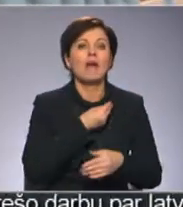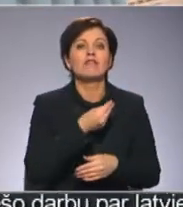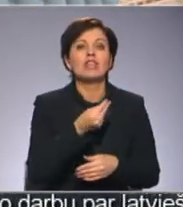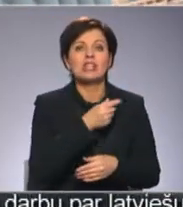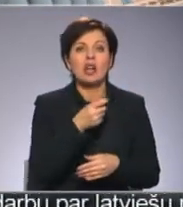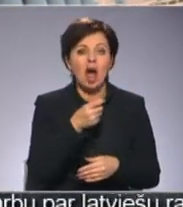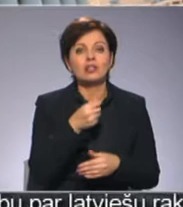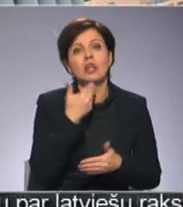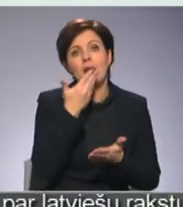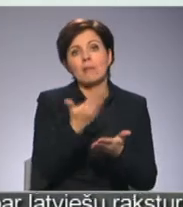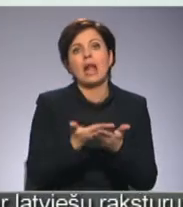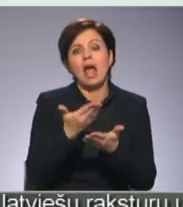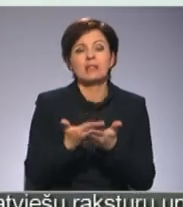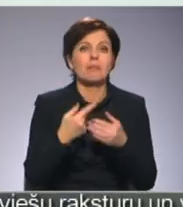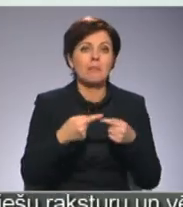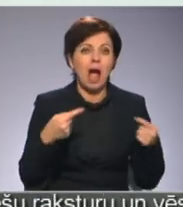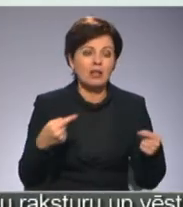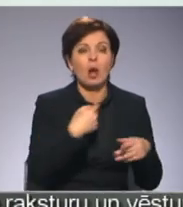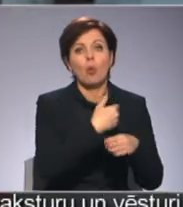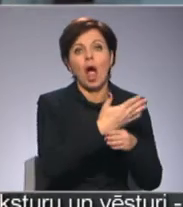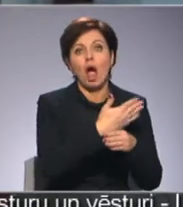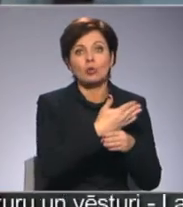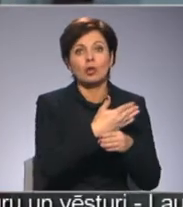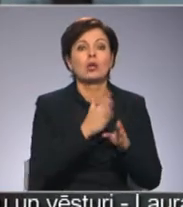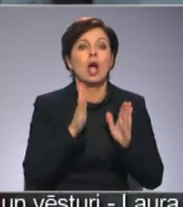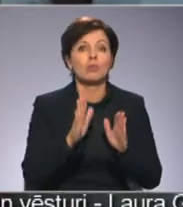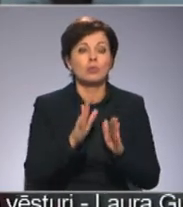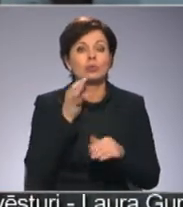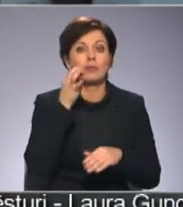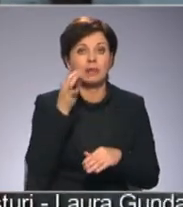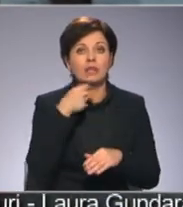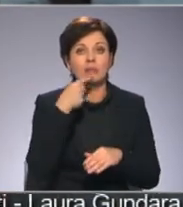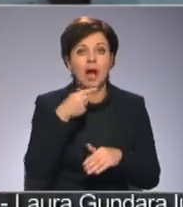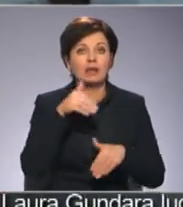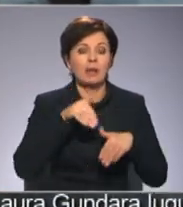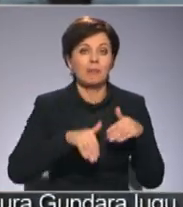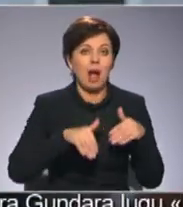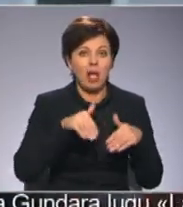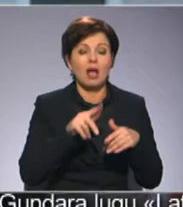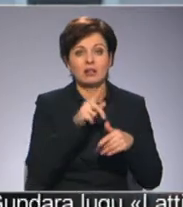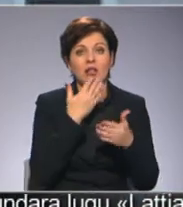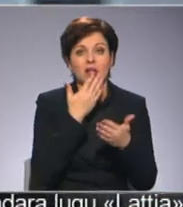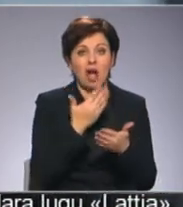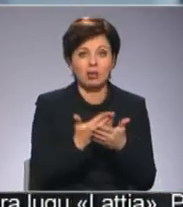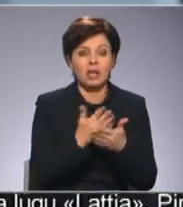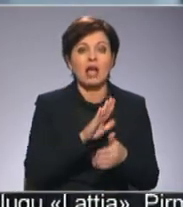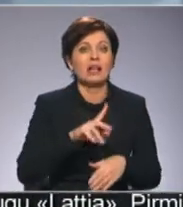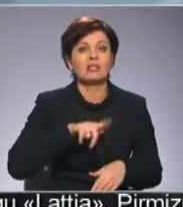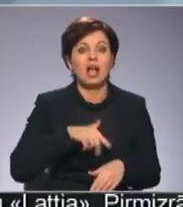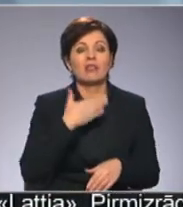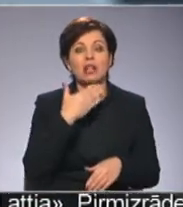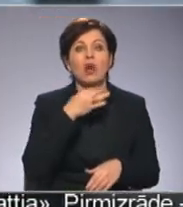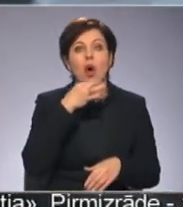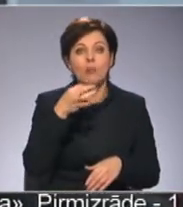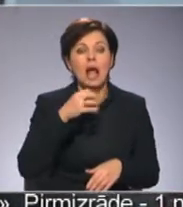reprezentācijas materiāli, kā arī karoks. Būs precīzā pateikts, jo baleti jau rāda. Tas saugsies nevis Latvijas Nacionāla